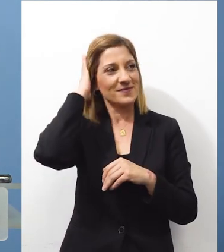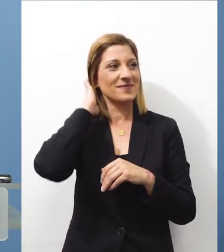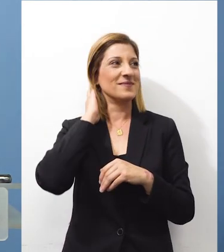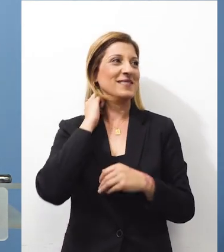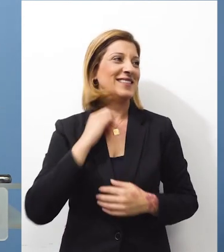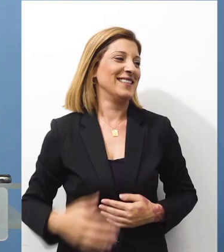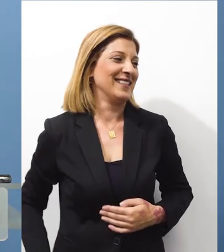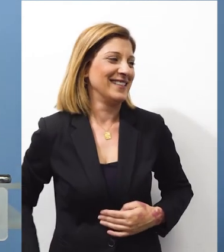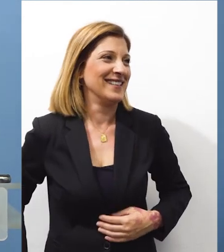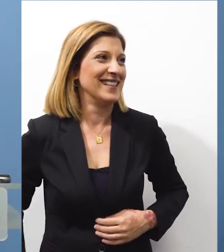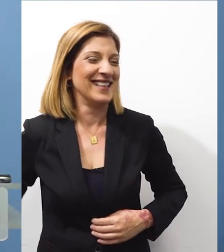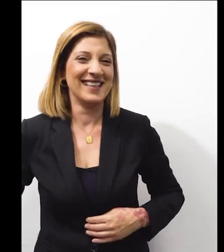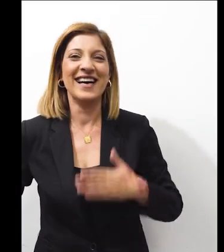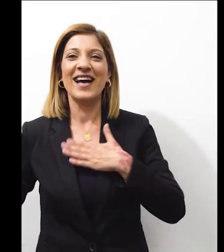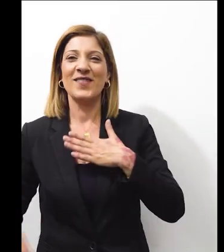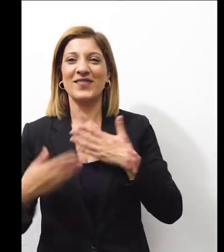Ευχαριστώ